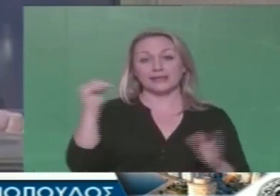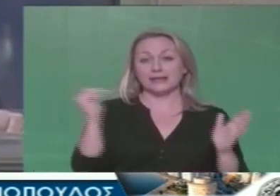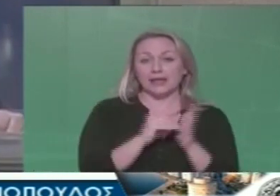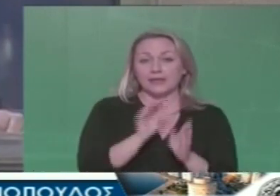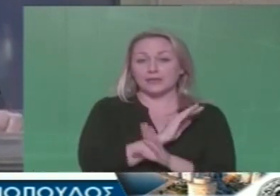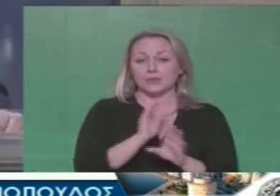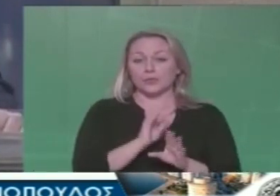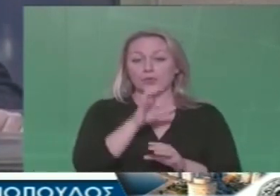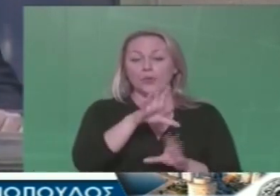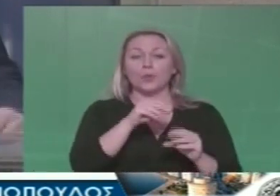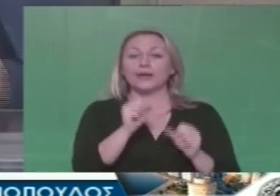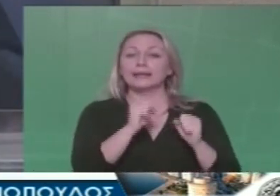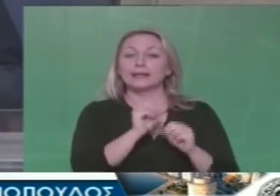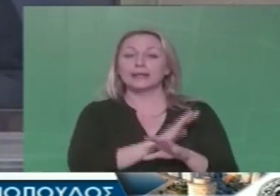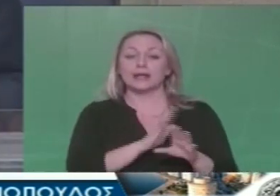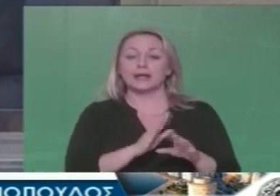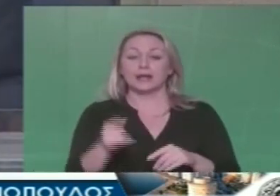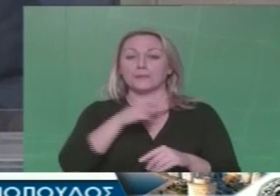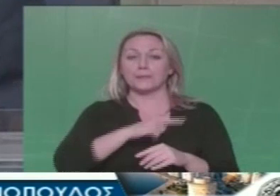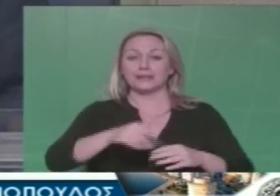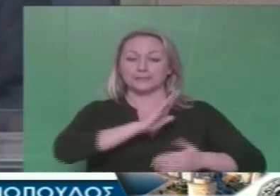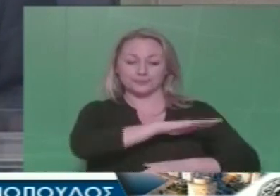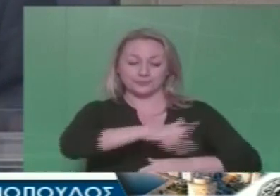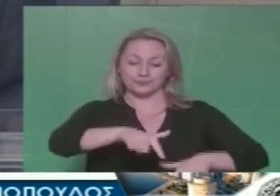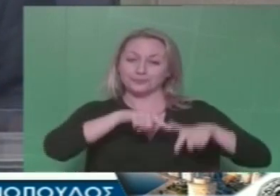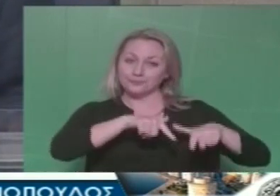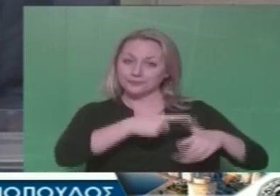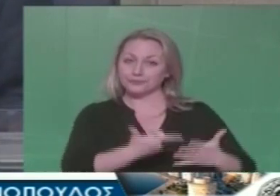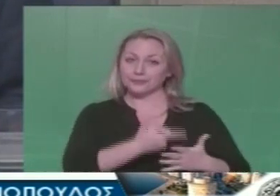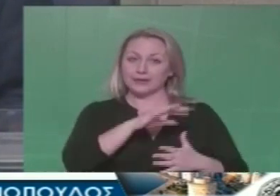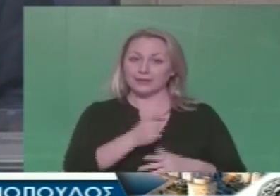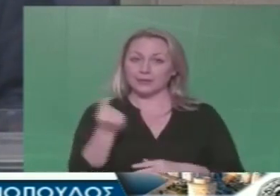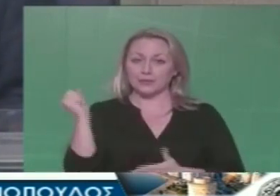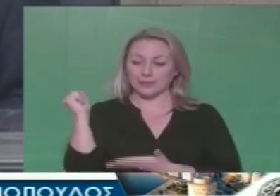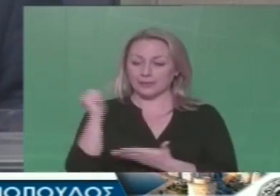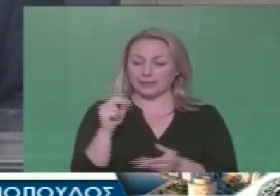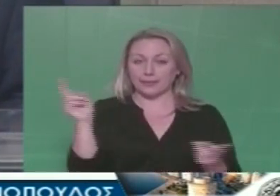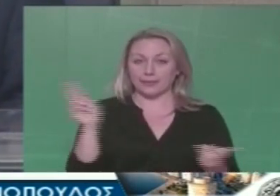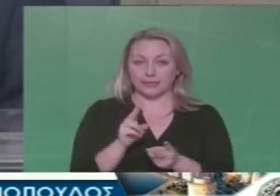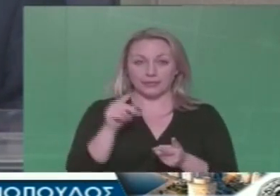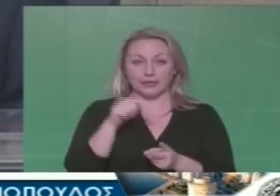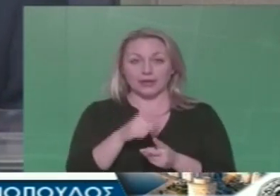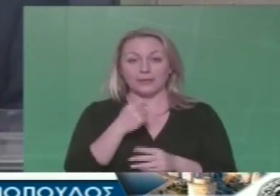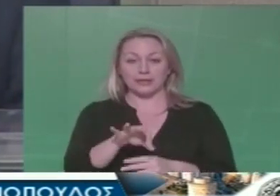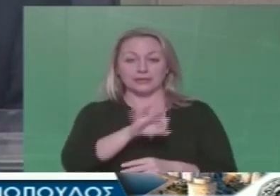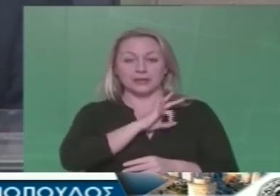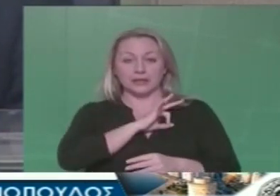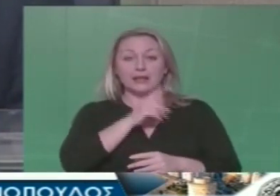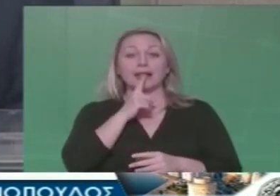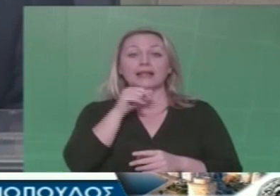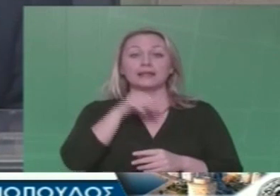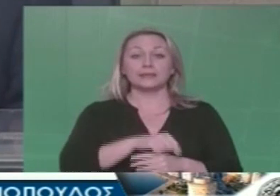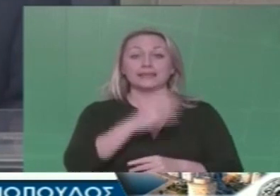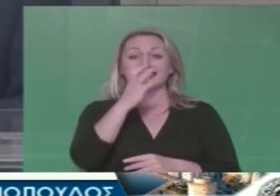της υγείας. Για τους περικούς σταθμούς, ελάχιστο το ποσό παραμένει το ίδιο. Γιατί την προσχολική αγωγή προβλέπονται